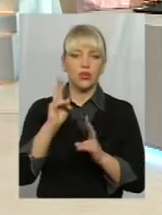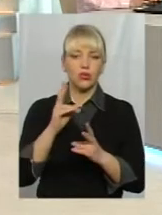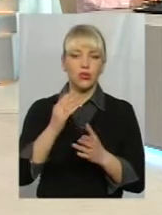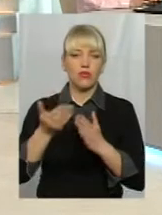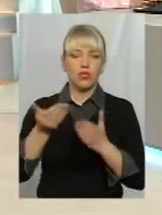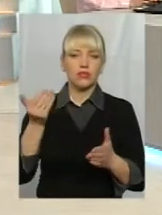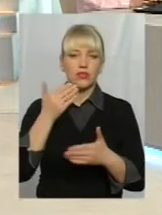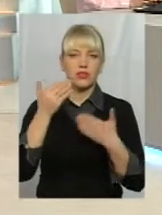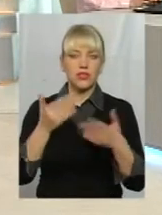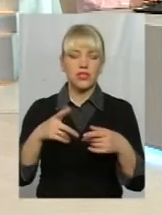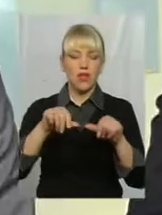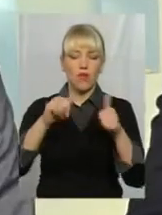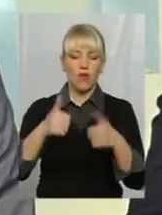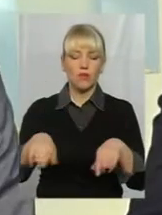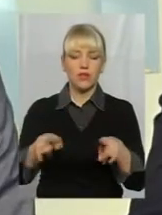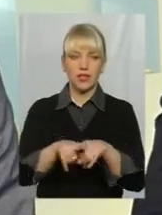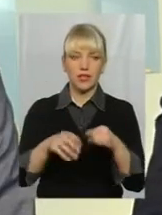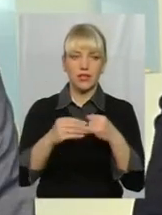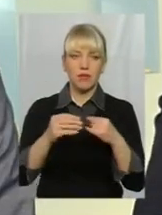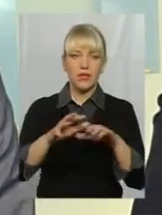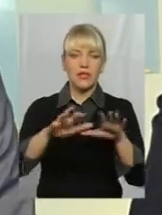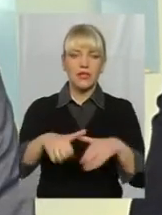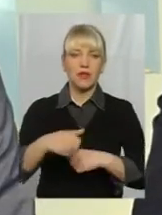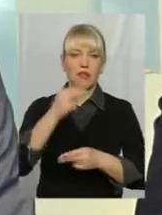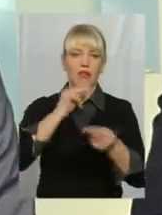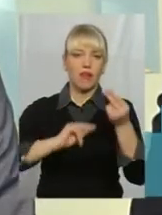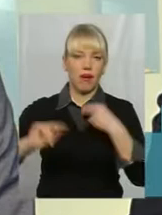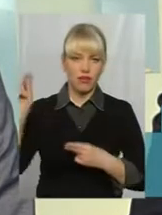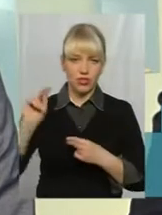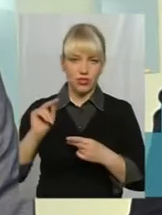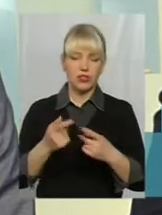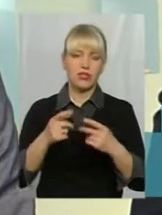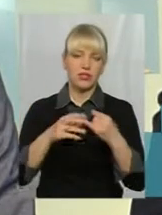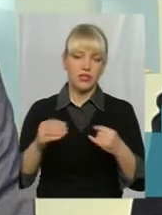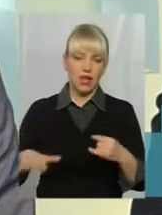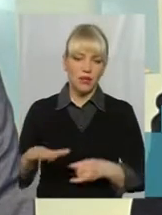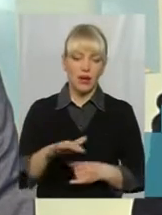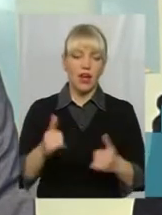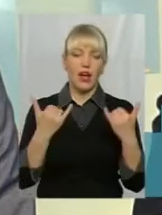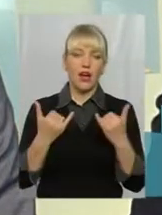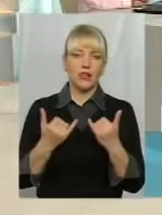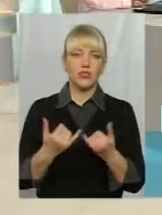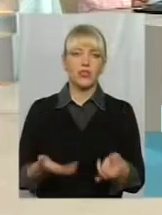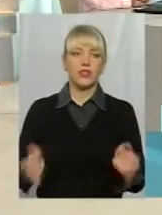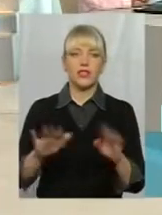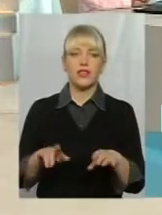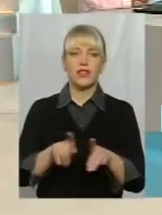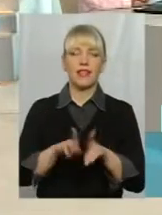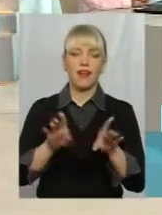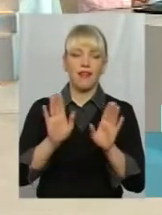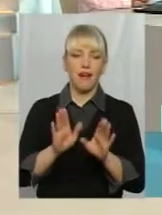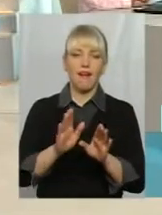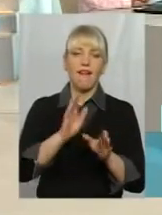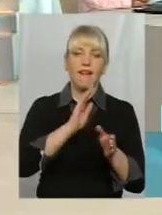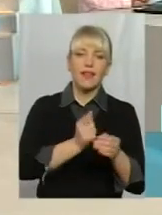за оформленням таких земель, він забирав кращі землі. Звісно, що на сьогоднішній день залишилась десь і не та кількість, і не та якість,